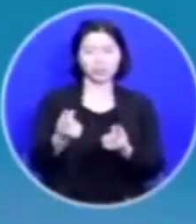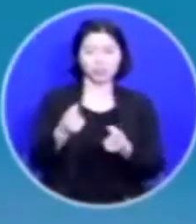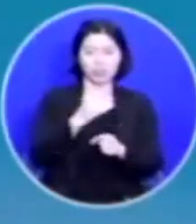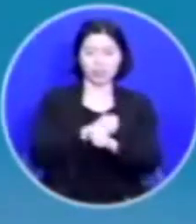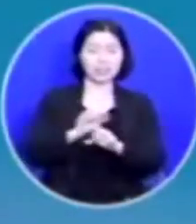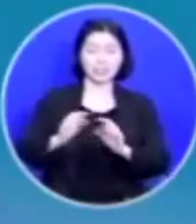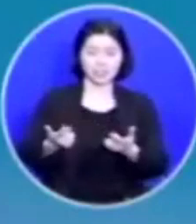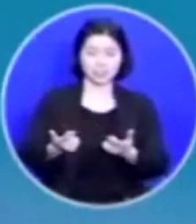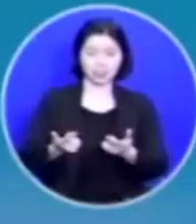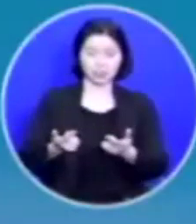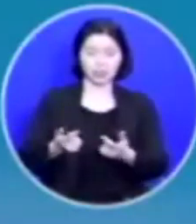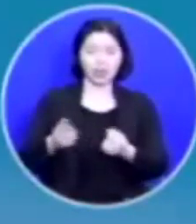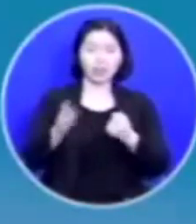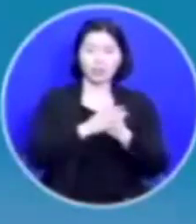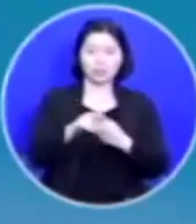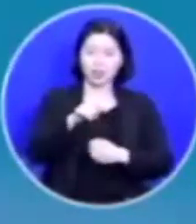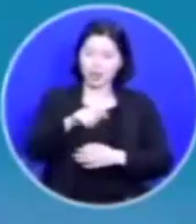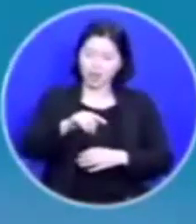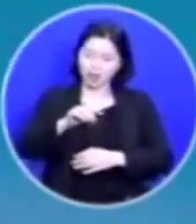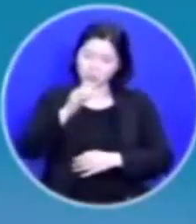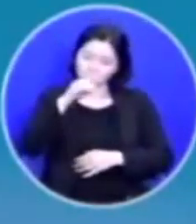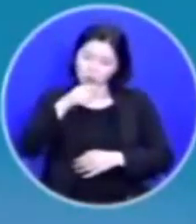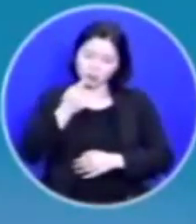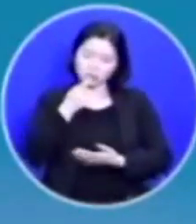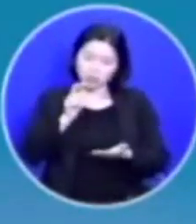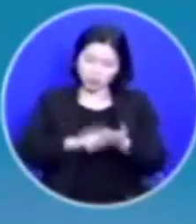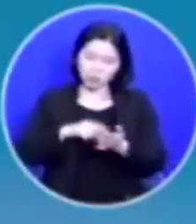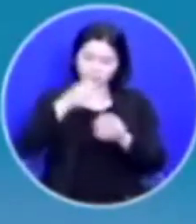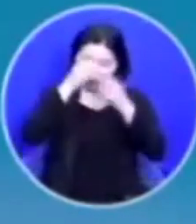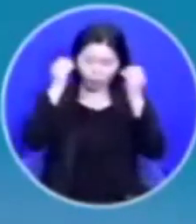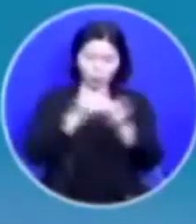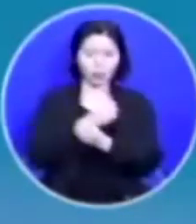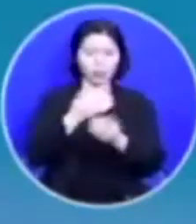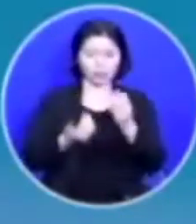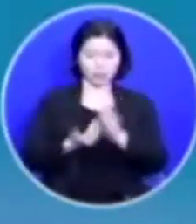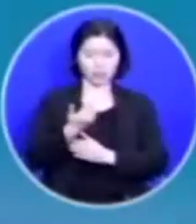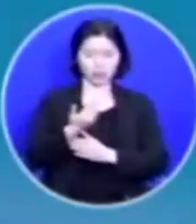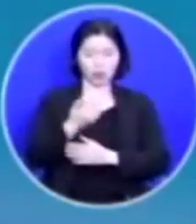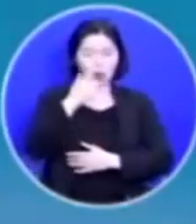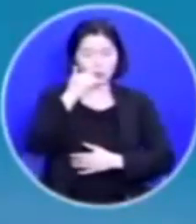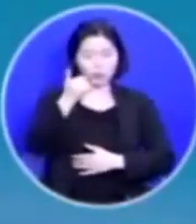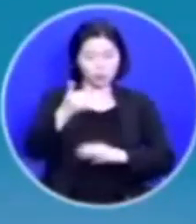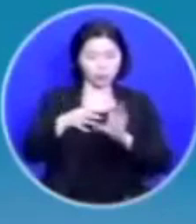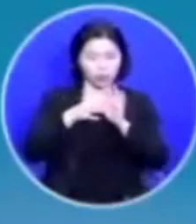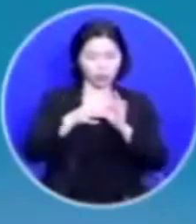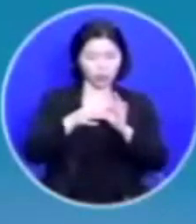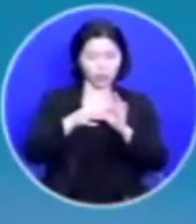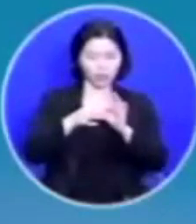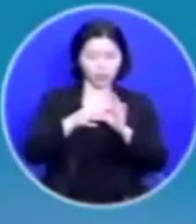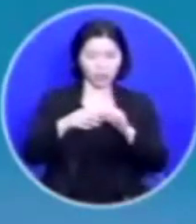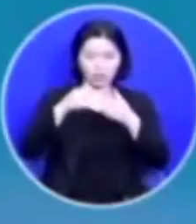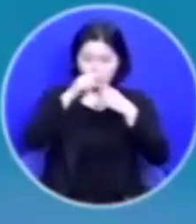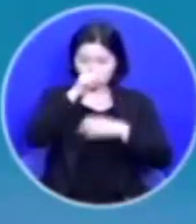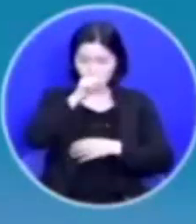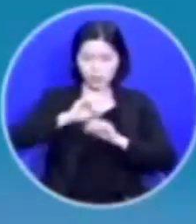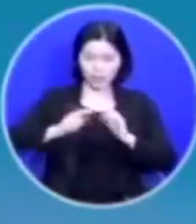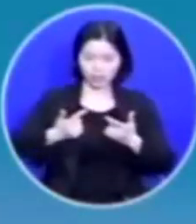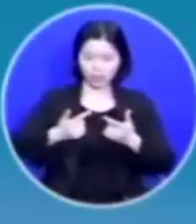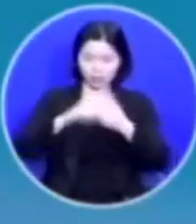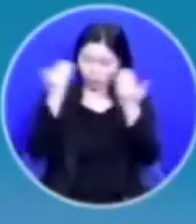그래서 우리는 얼핏 이런 오해를 하게 됩니다 부모님과 관계가 안 좋아진 것은 전적으로 부모님 잘못이야